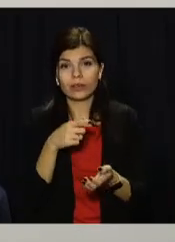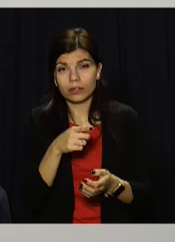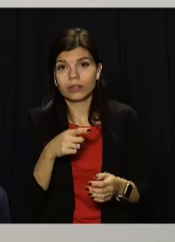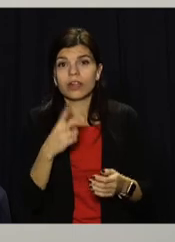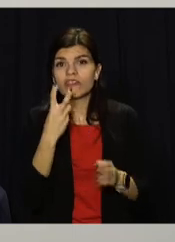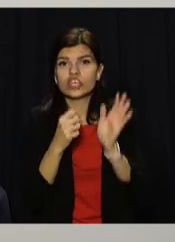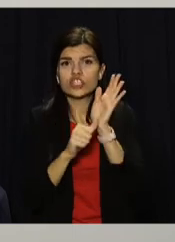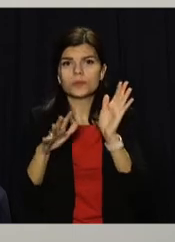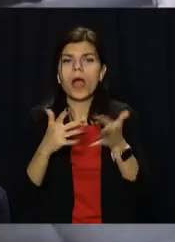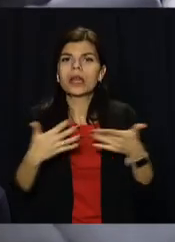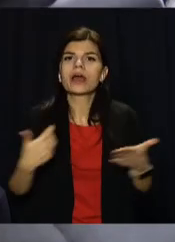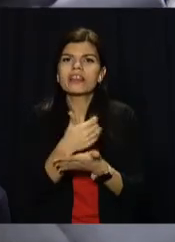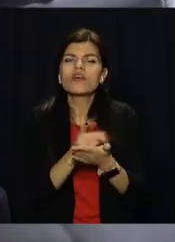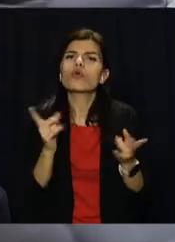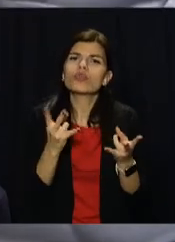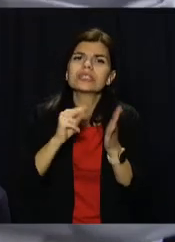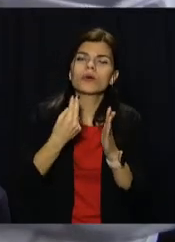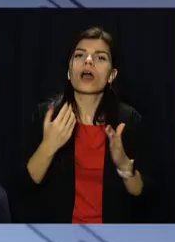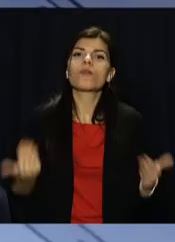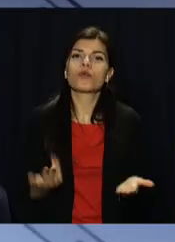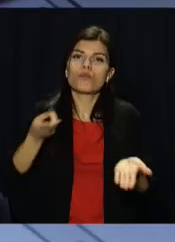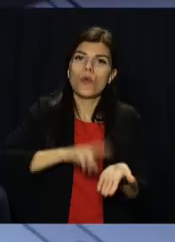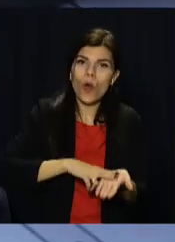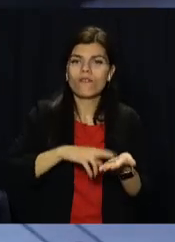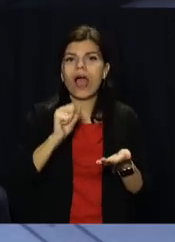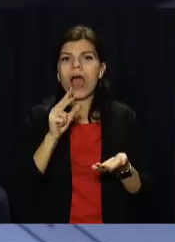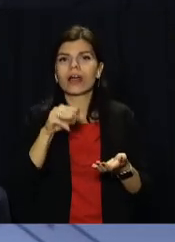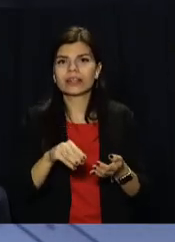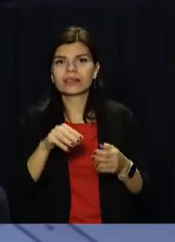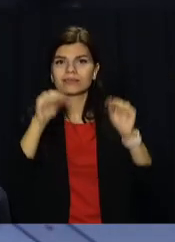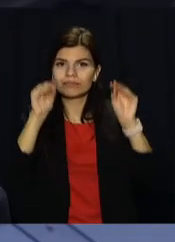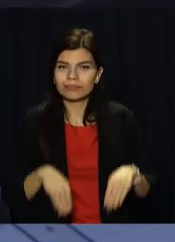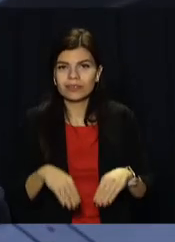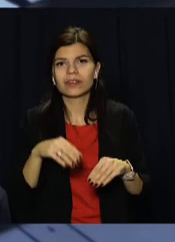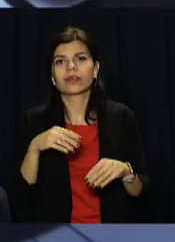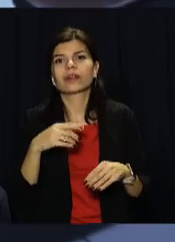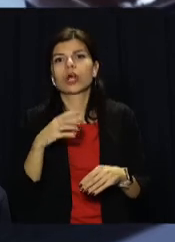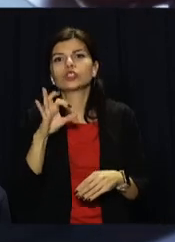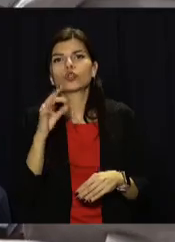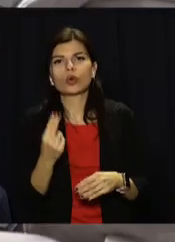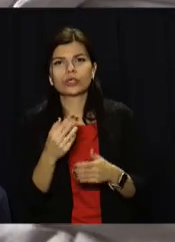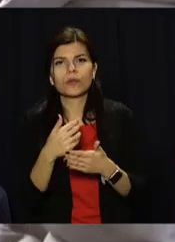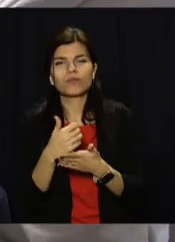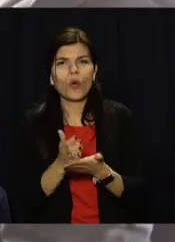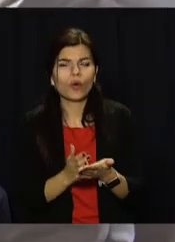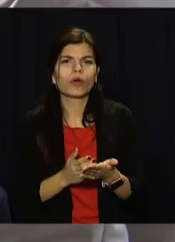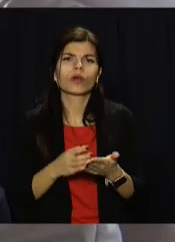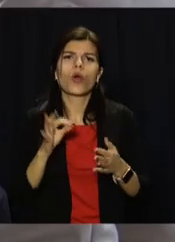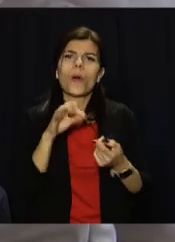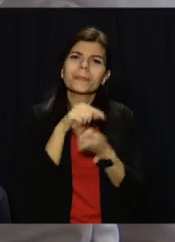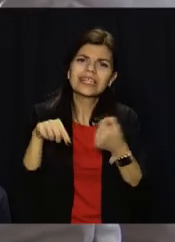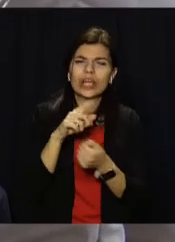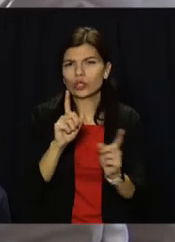265 послуг – від реєстрації міста проживання та актів цивільного стану до реєстрації соціальних послуг, нерухомого майна та